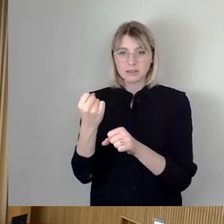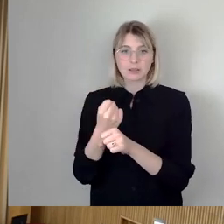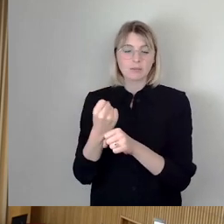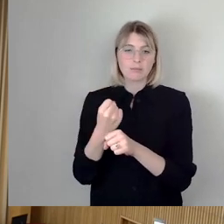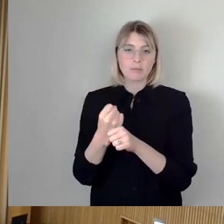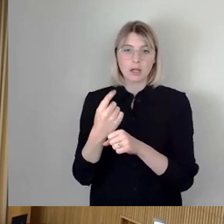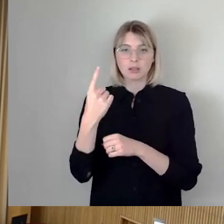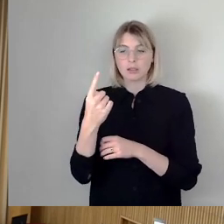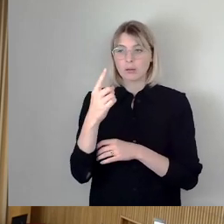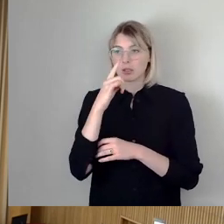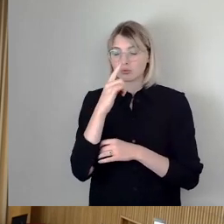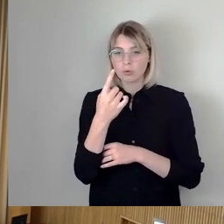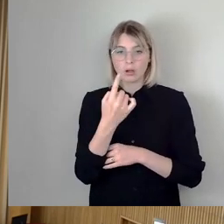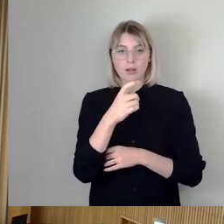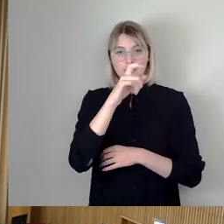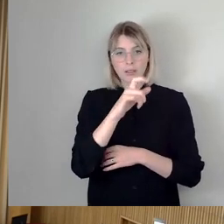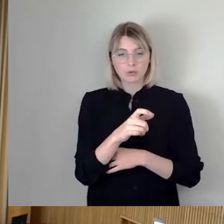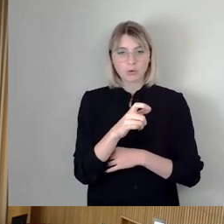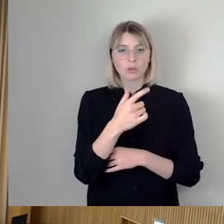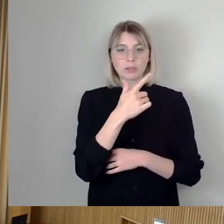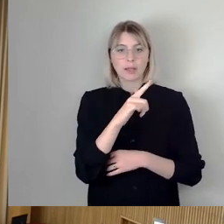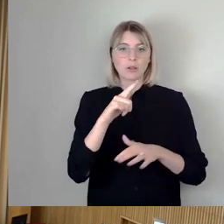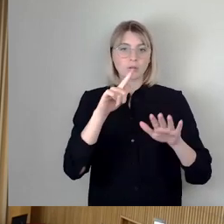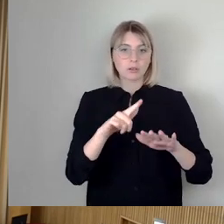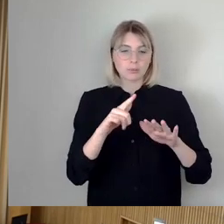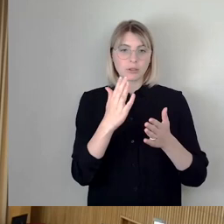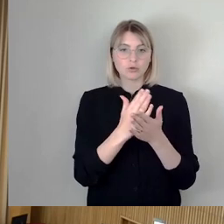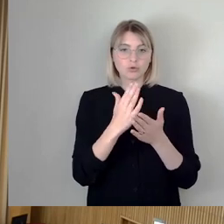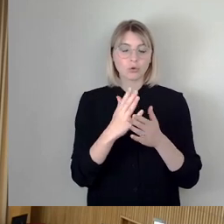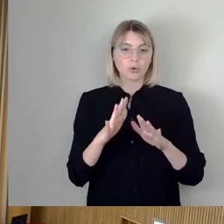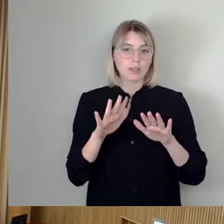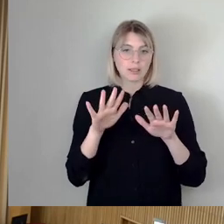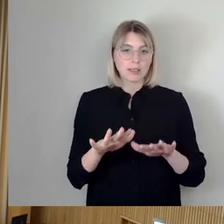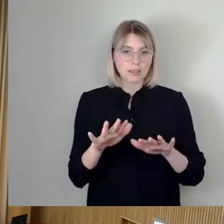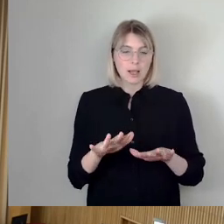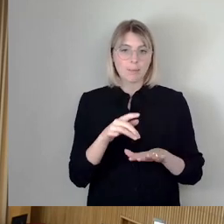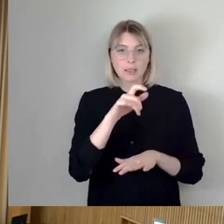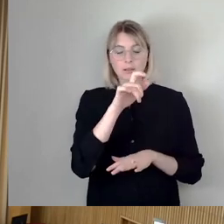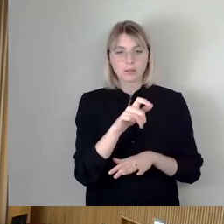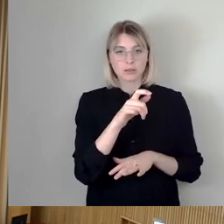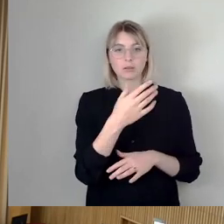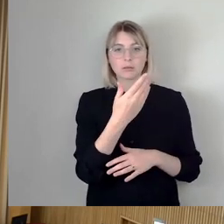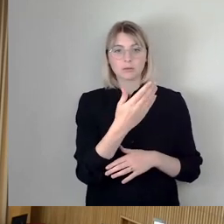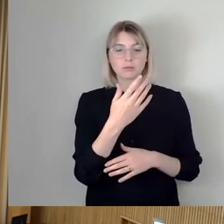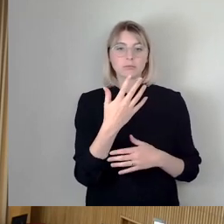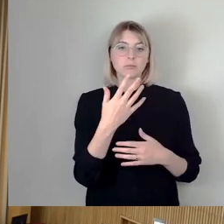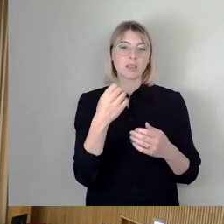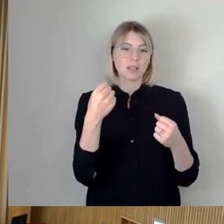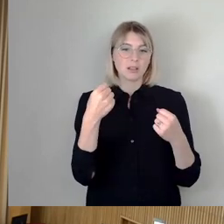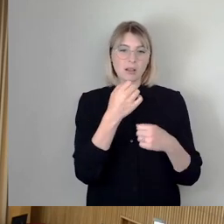den Augen eines bereits 2017 als islamistisch eingestuften und gewalttätigen Schutzsuchenden darin bestand